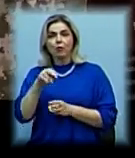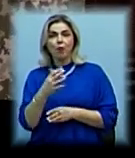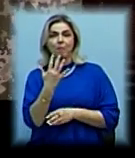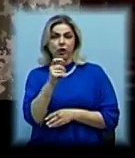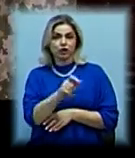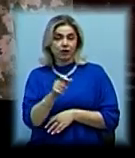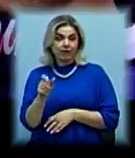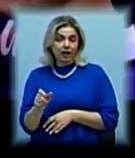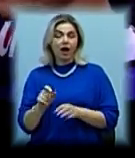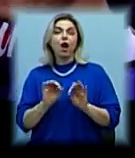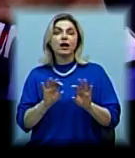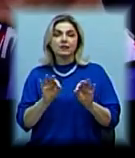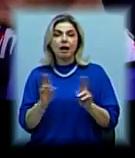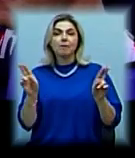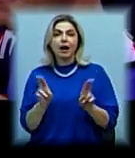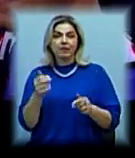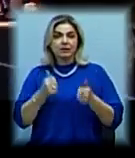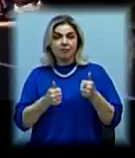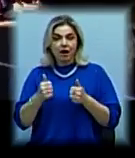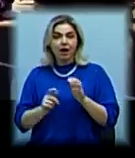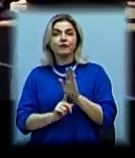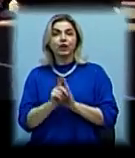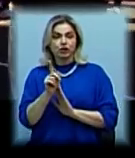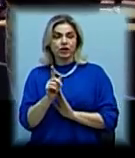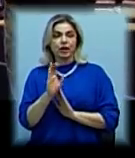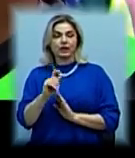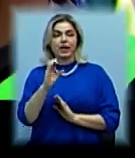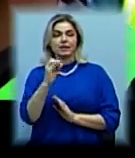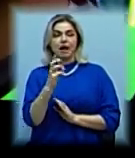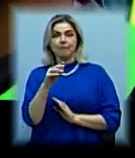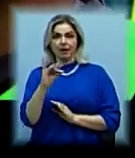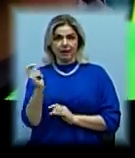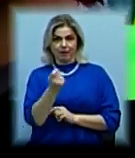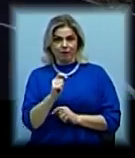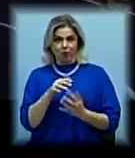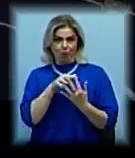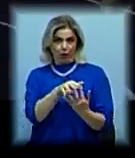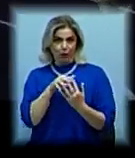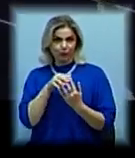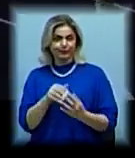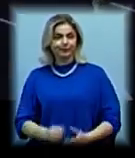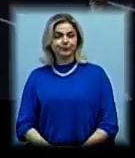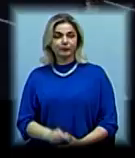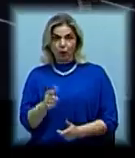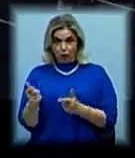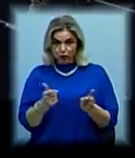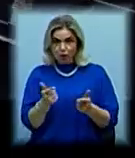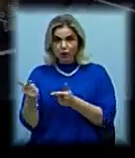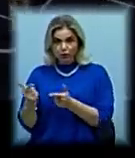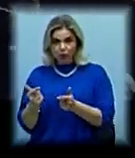Організатори розповідають капітанам правила змагань, розпочинають шаблового бою. Ти готовий? Ти готовий? Бій.